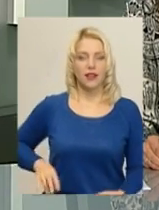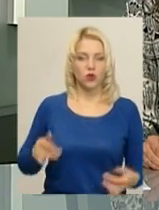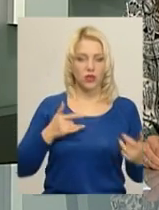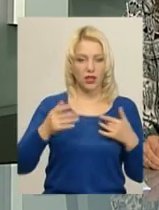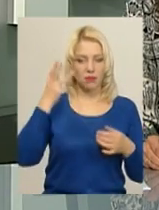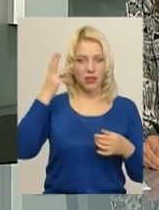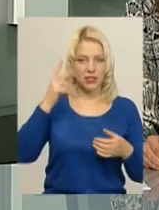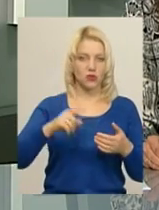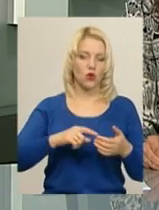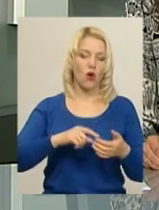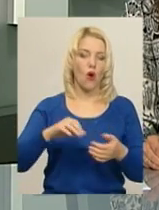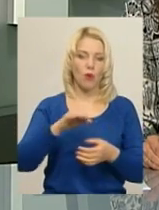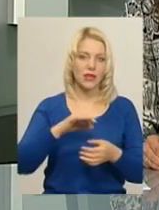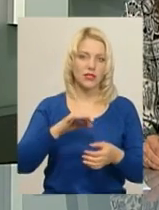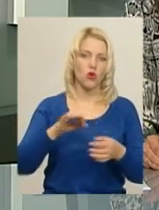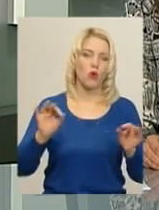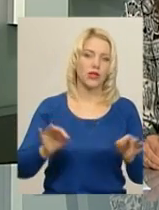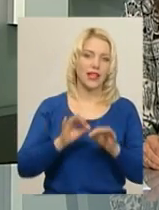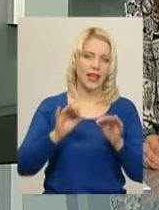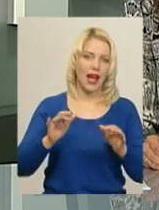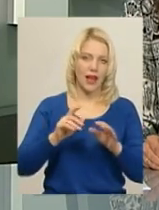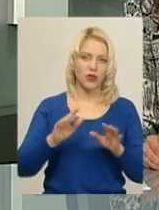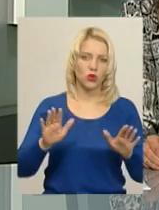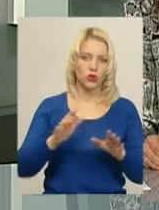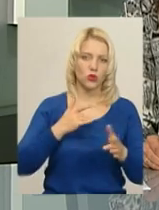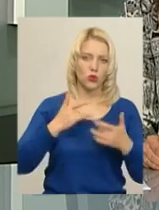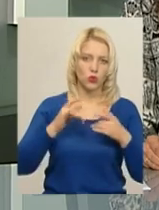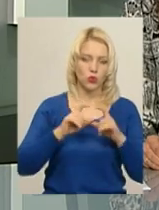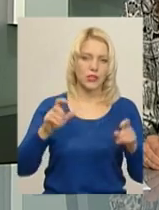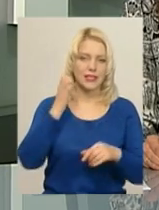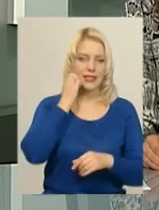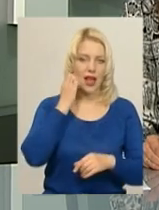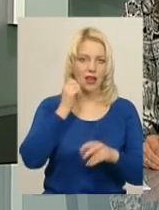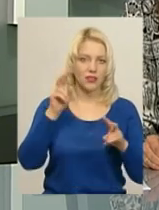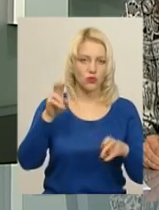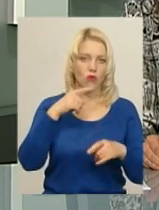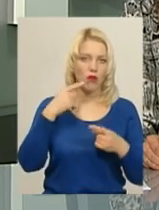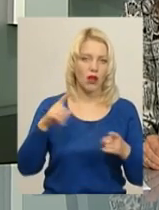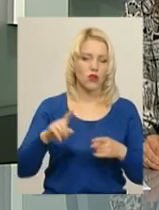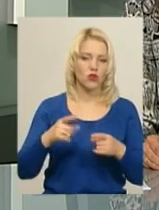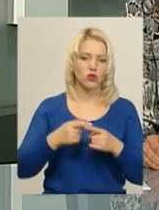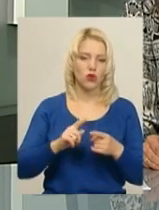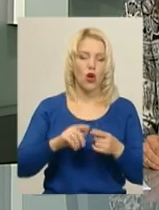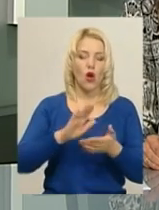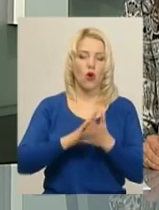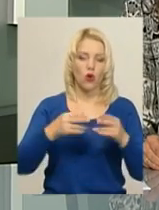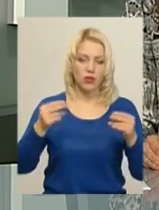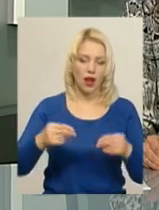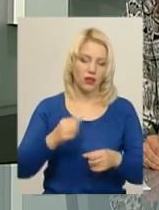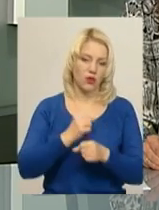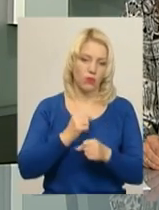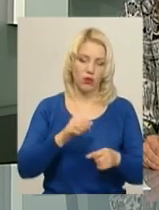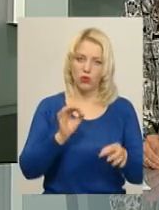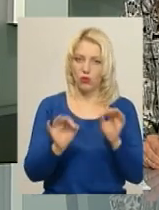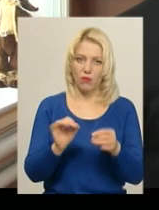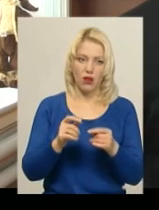Хмельницького обласного музично-драматичного театру імені Михайла Старицького каже, що контрактна основа роботи – це нормальна практика і проблеми у цьому